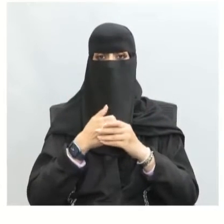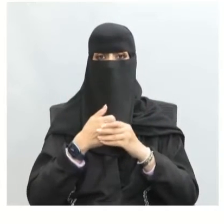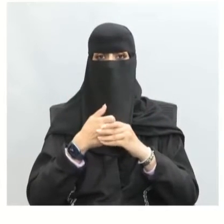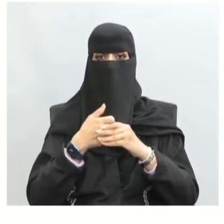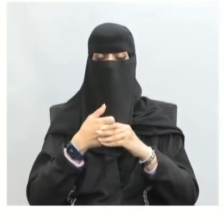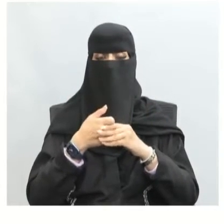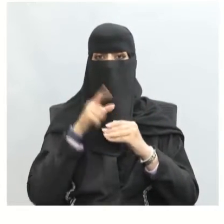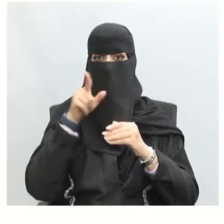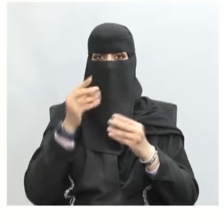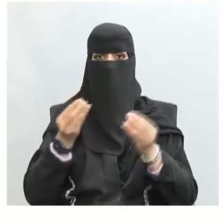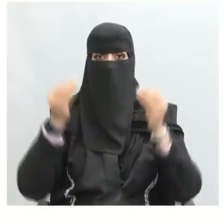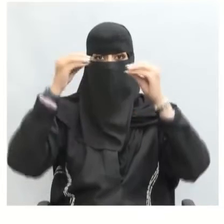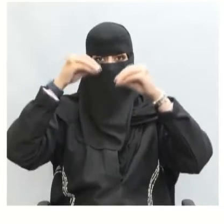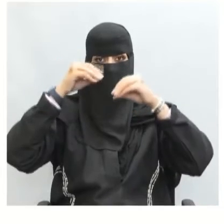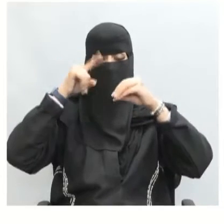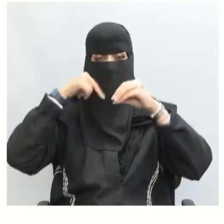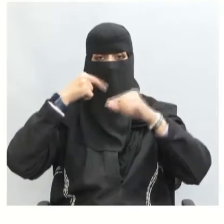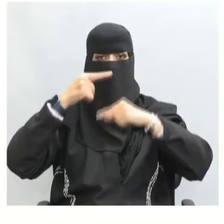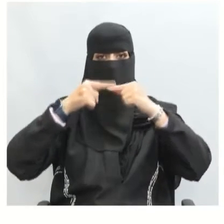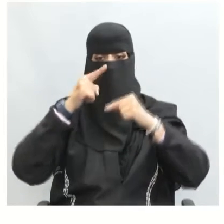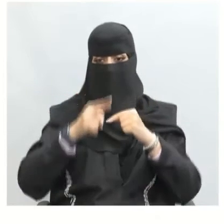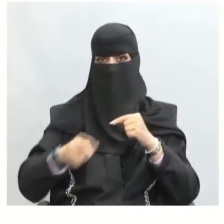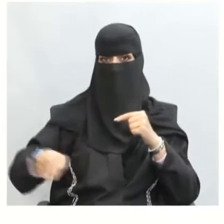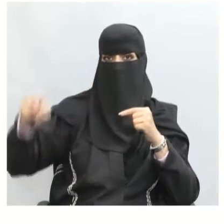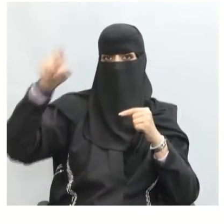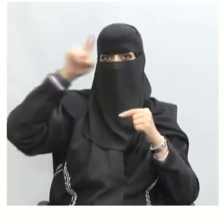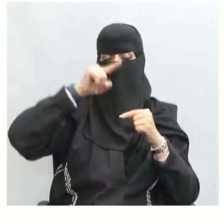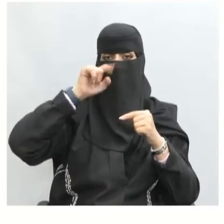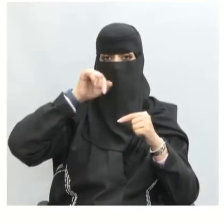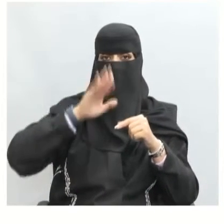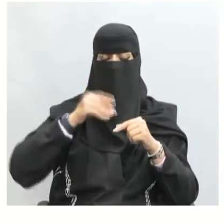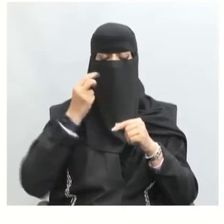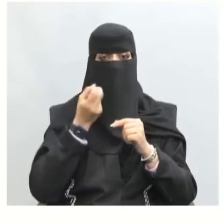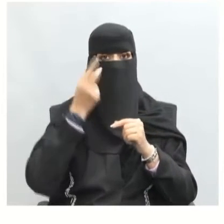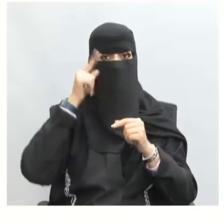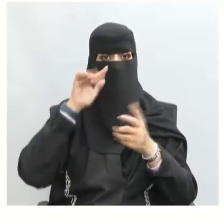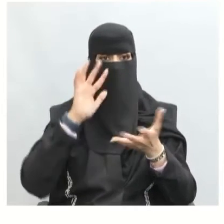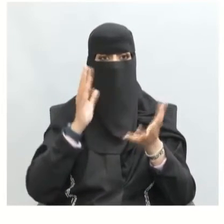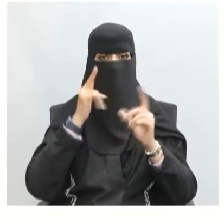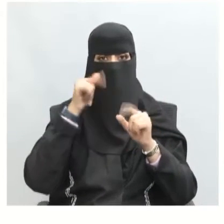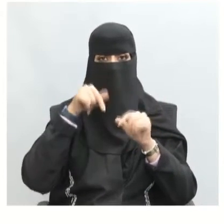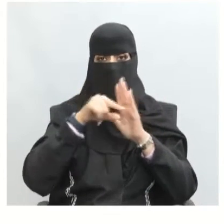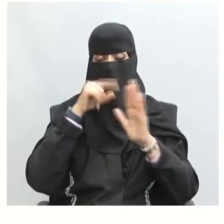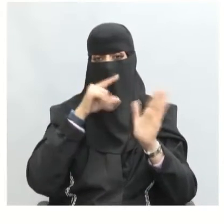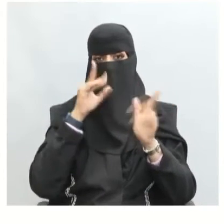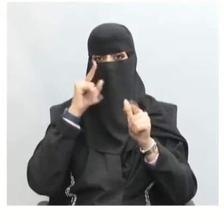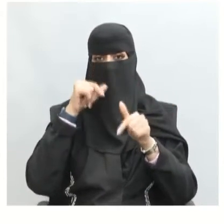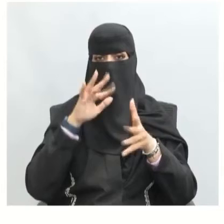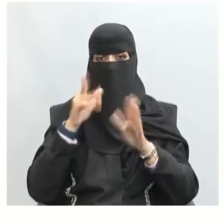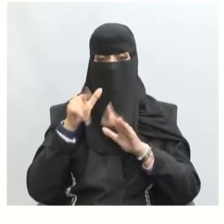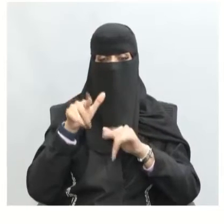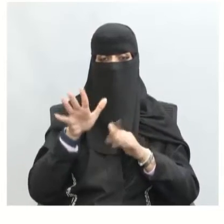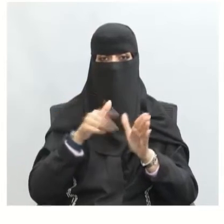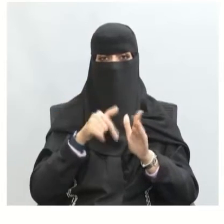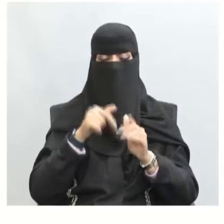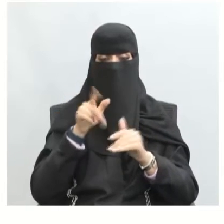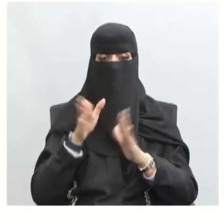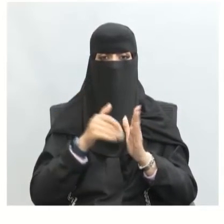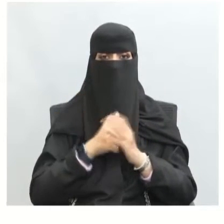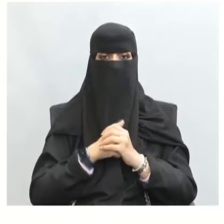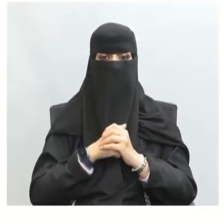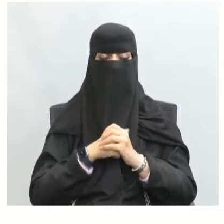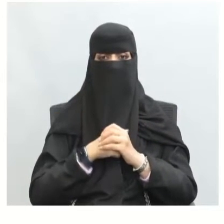فهو يزيد لدينا دائرة الوعي حول هذا الموضوع أو هذه القضية